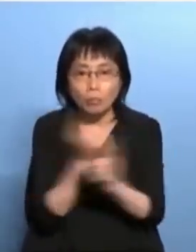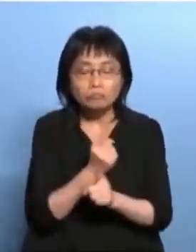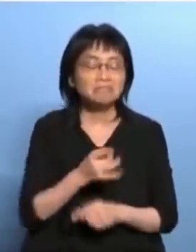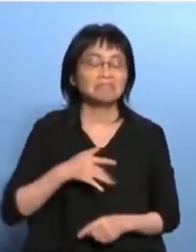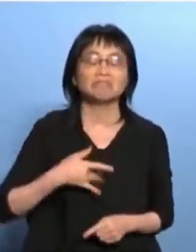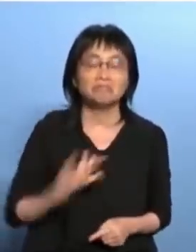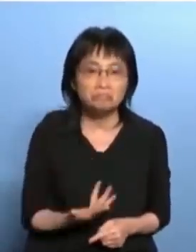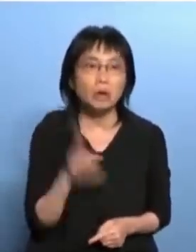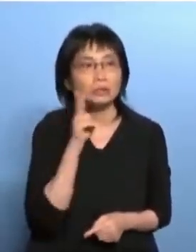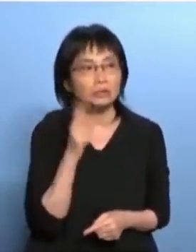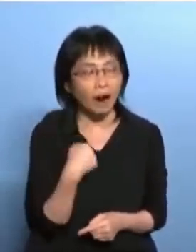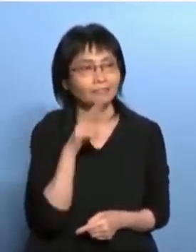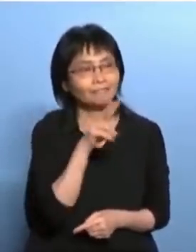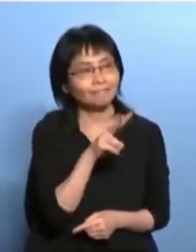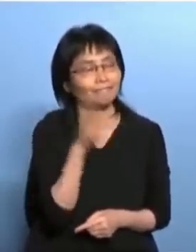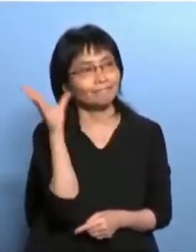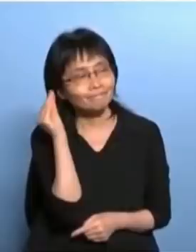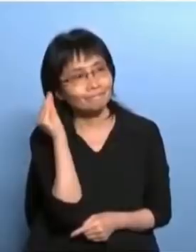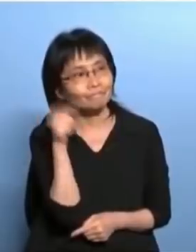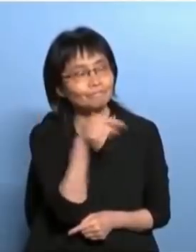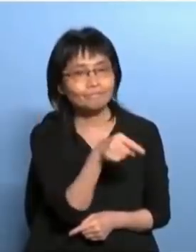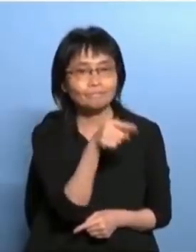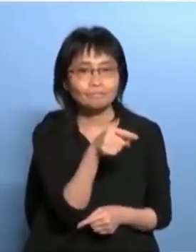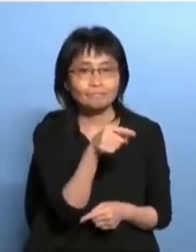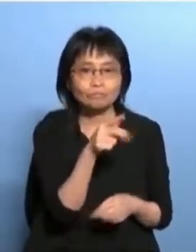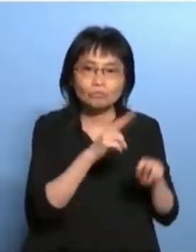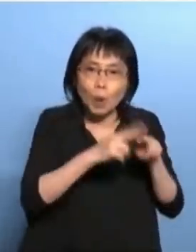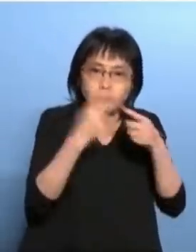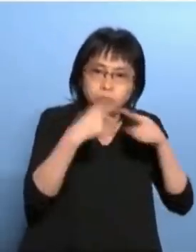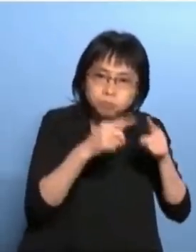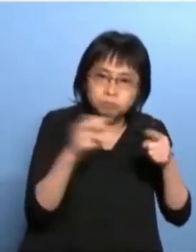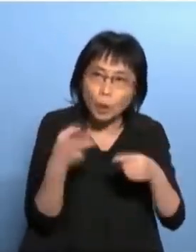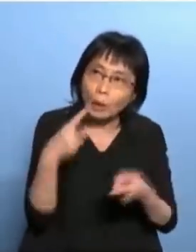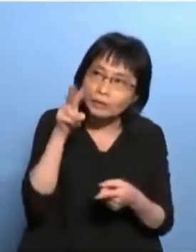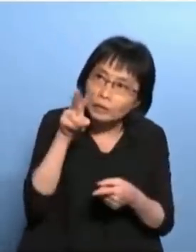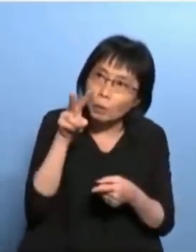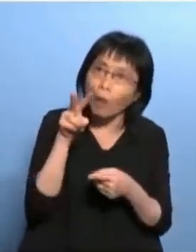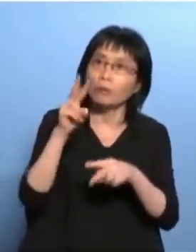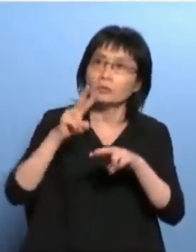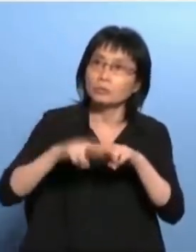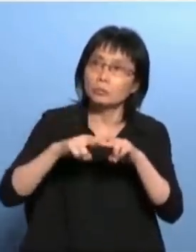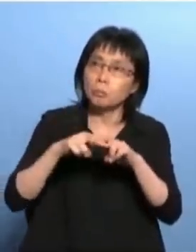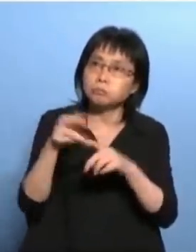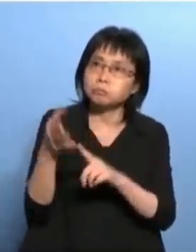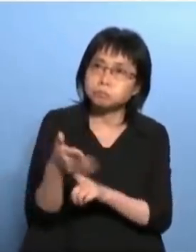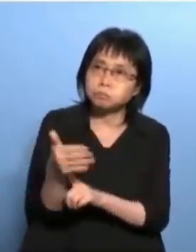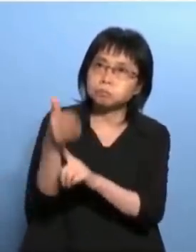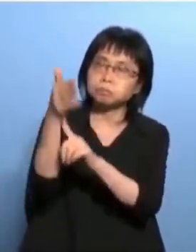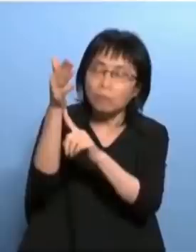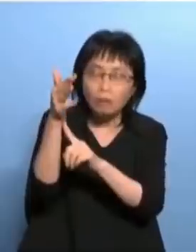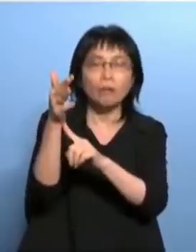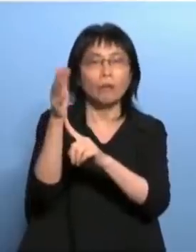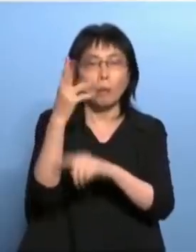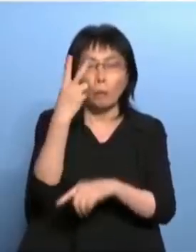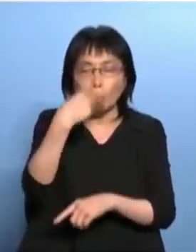国旗就要感动 流泪这样是没用的认识那些中国大陆都有但是